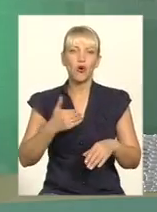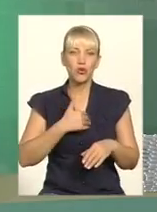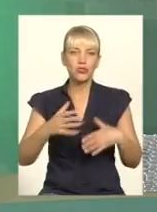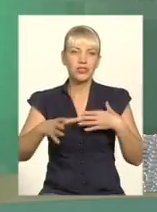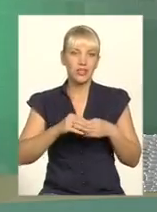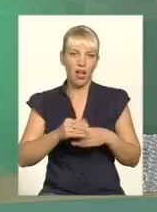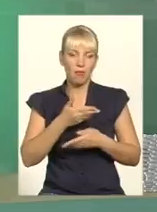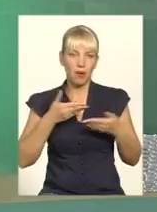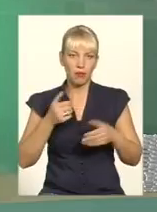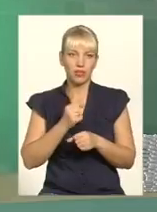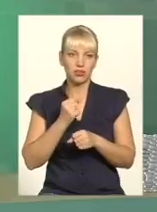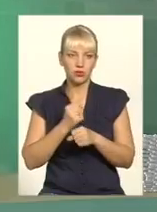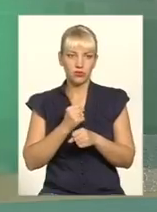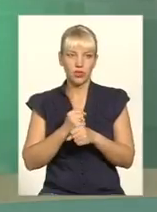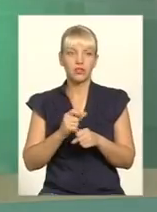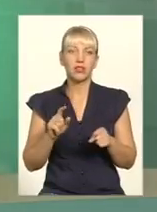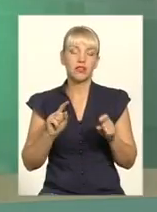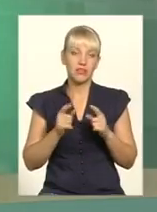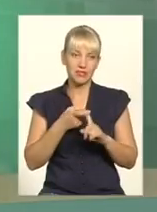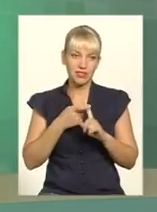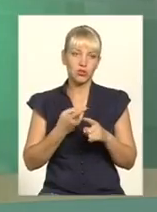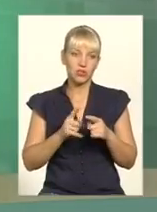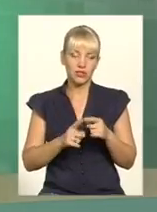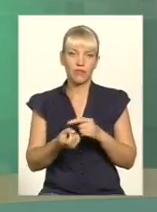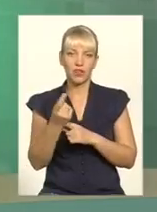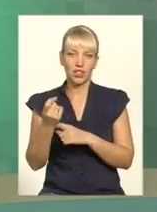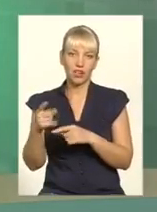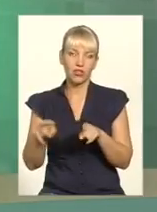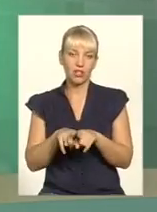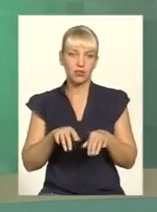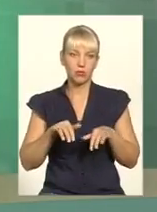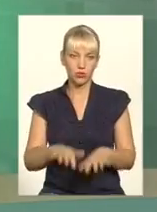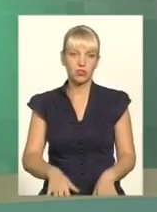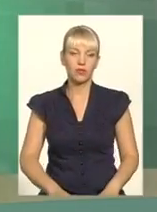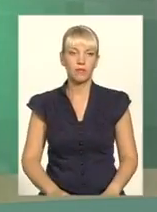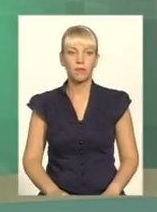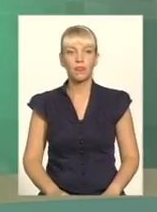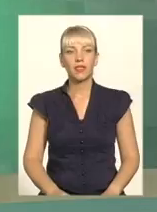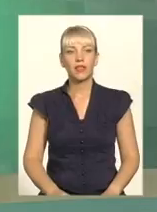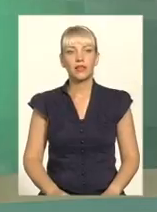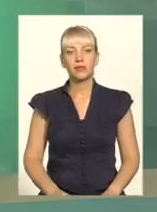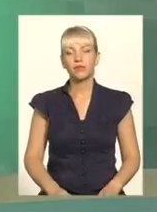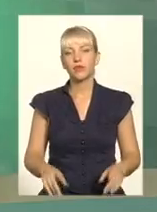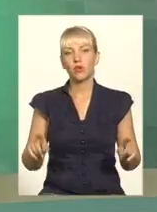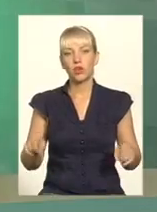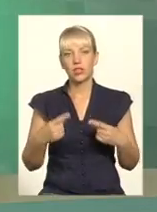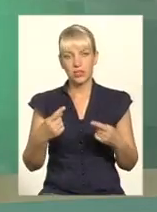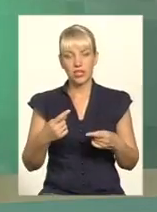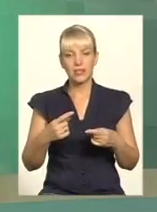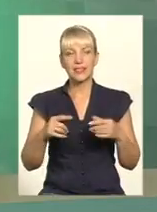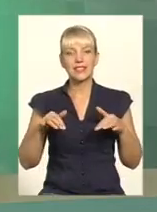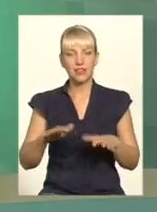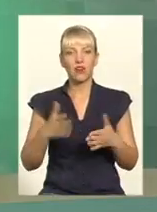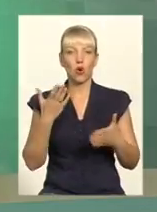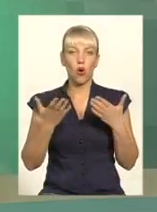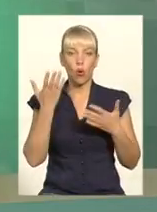В зв'язку з цим виникають такі події. Хоча при належній співпраці, коли організатори заходів співпрацюють з організацій справ,